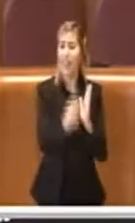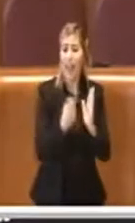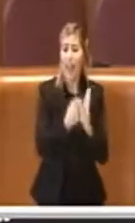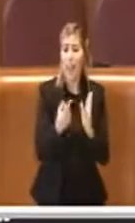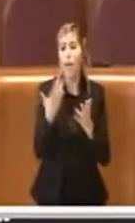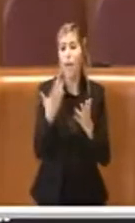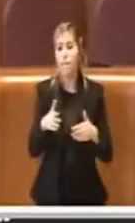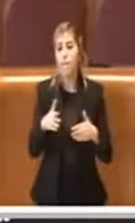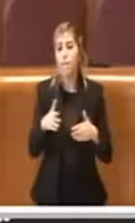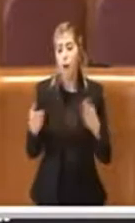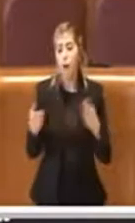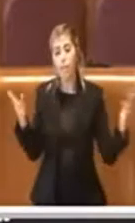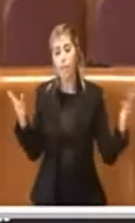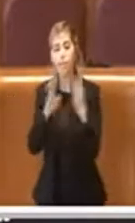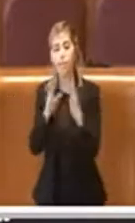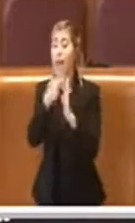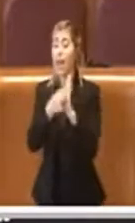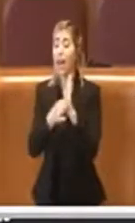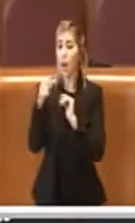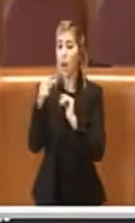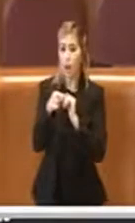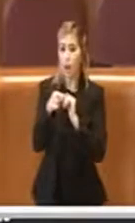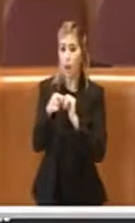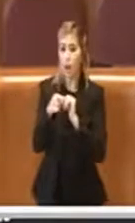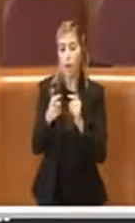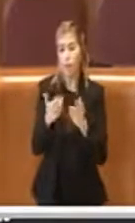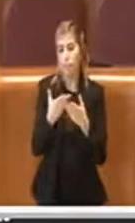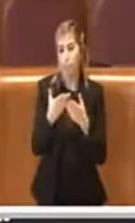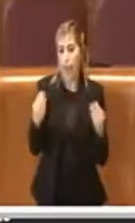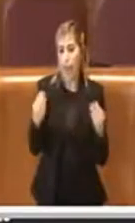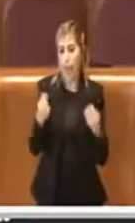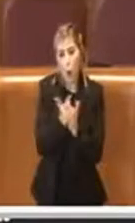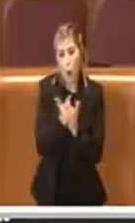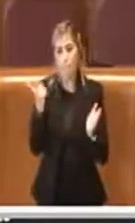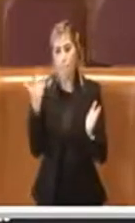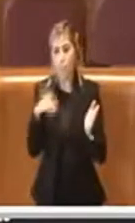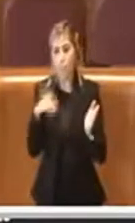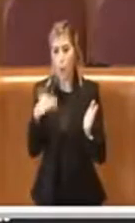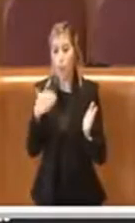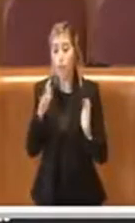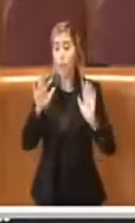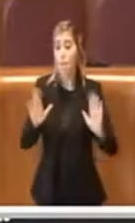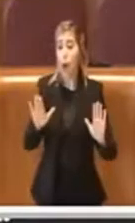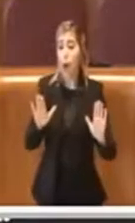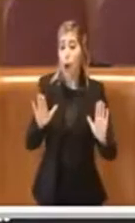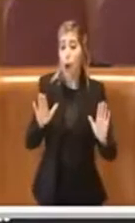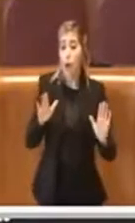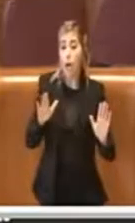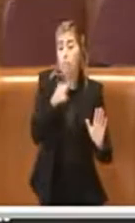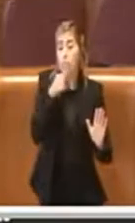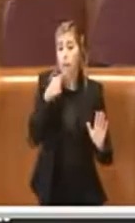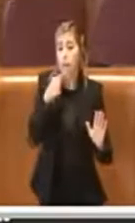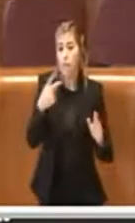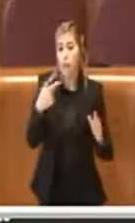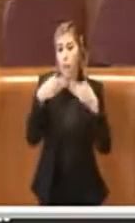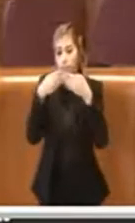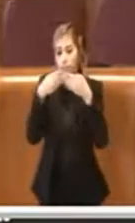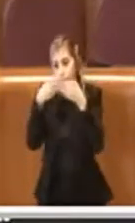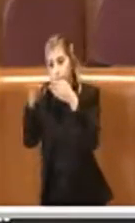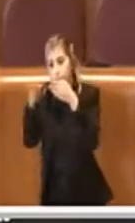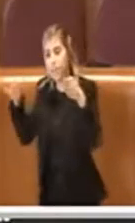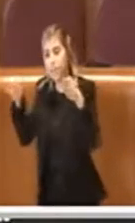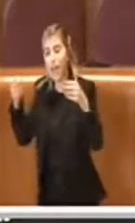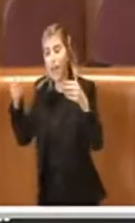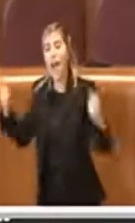è andata va incontro a delle regole molto importanti, però fornisce anche delle aperture alle